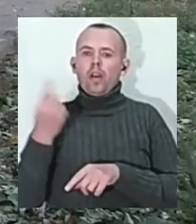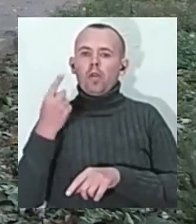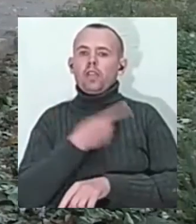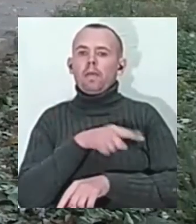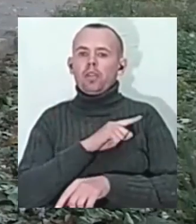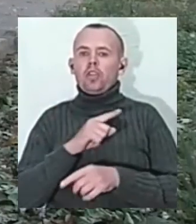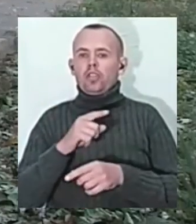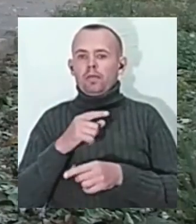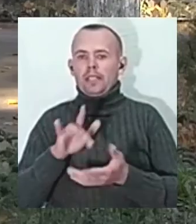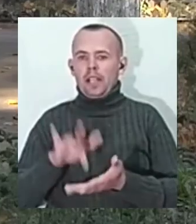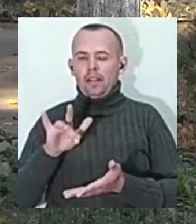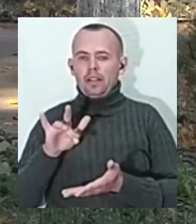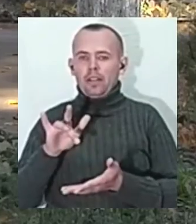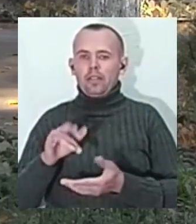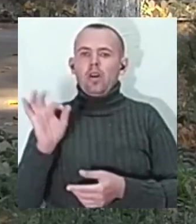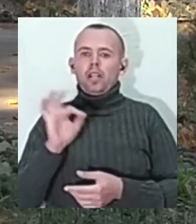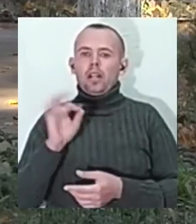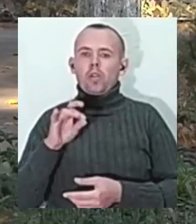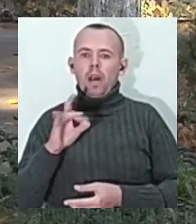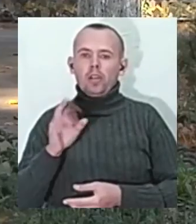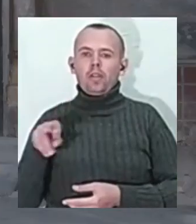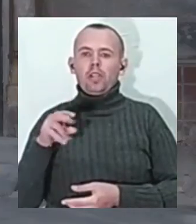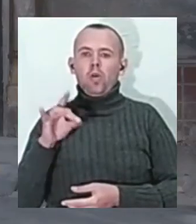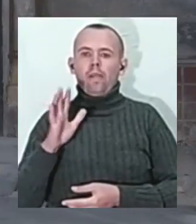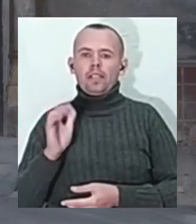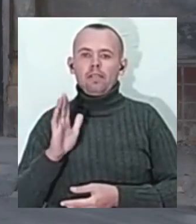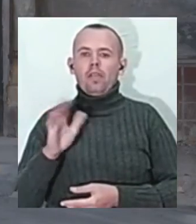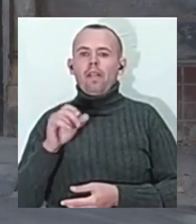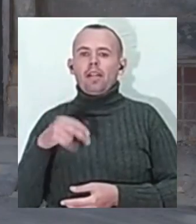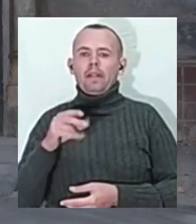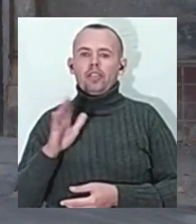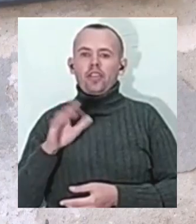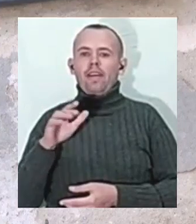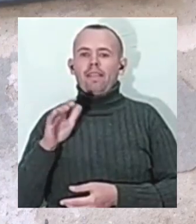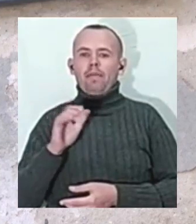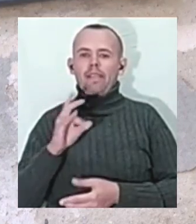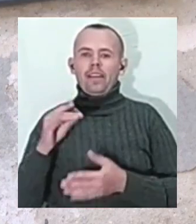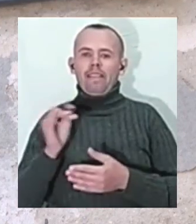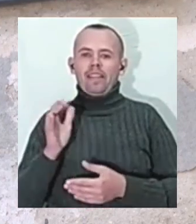Олександра Пономаренко, Дмитро Васильєв, Владимир Матвійчук, Владислава Гарбер, Іван Хоростян, Сергій Коняхін. Новини на Суспільному. Одеса.